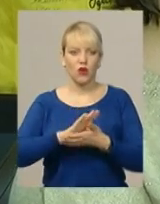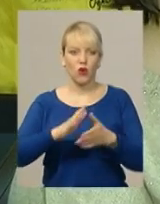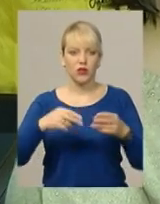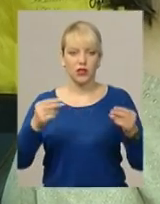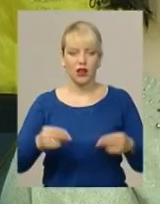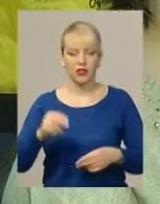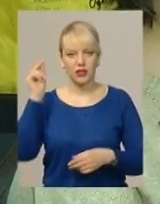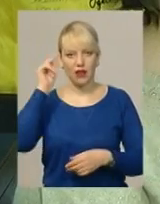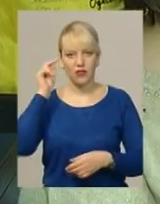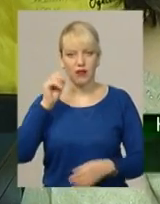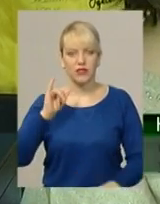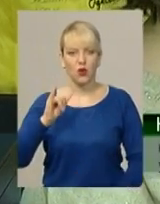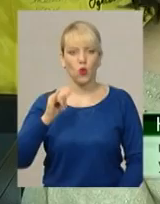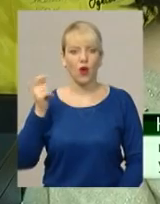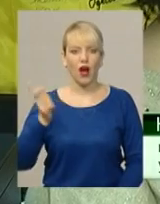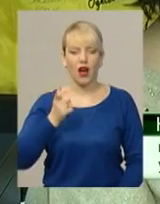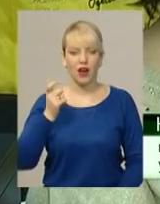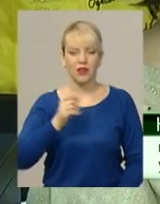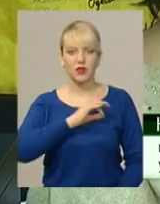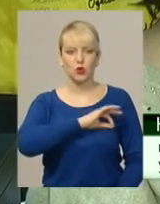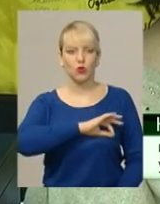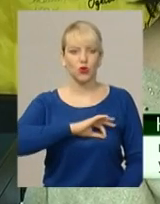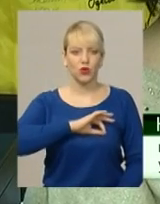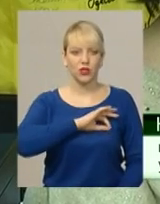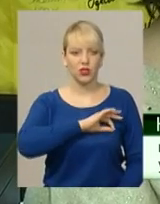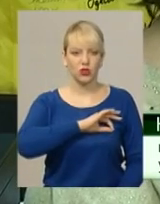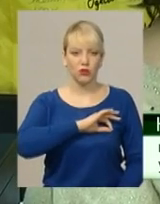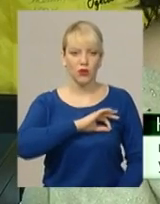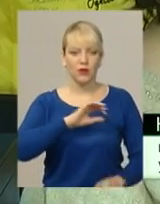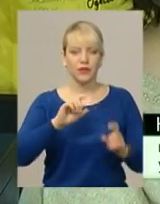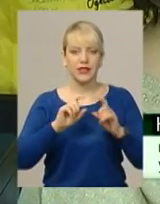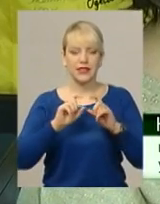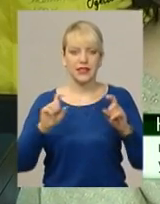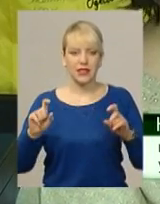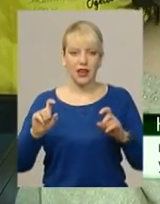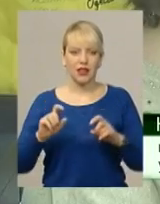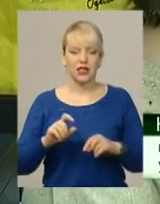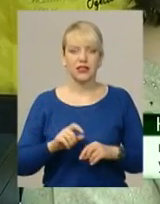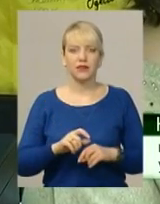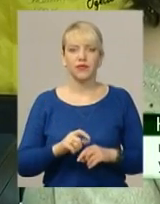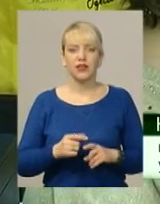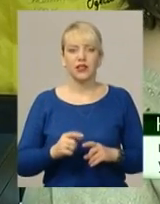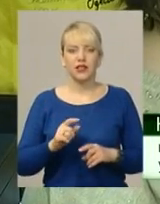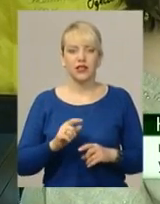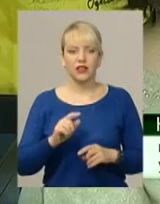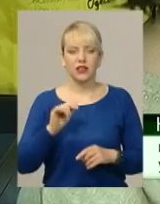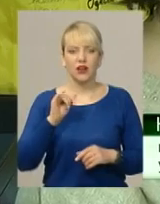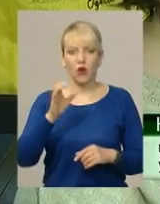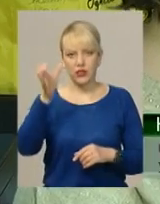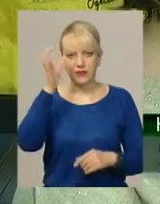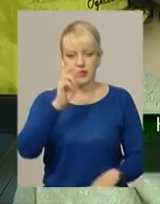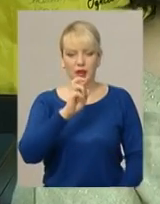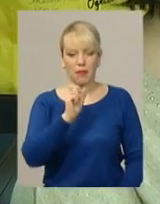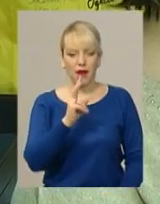Почався в Харківському юридичному закладі, напевне, Ярослава Мудрого. У світа в нього була бакалавр,